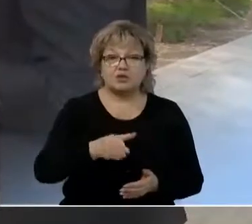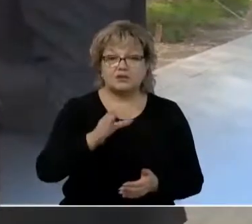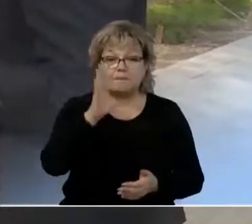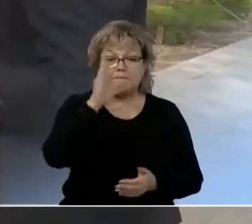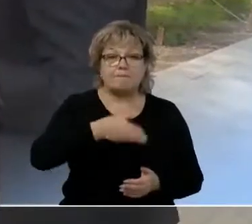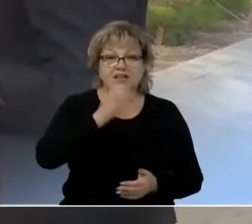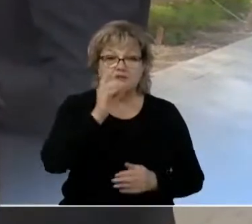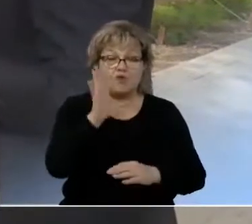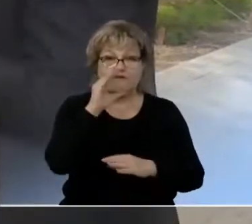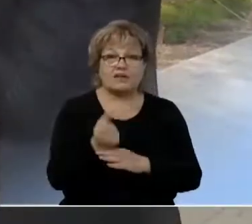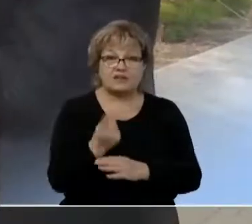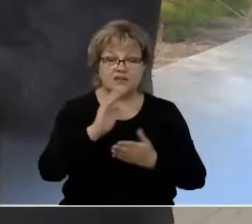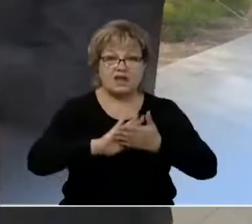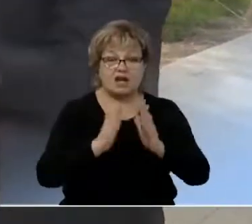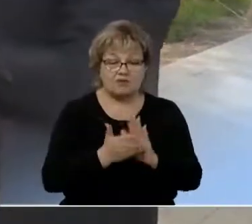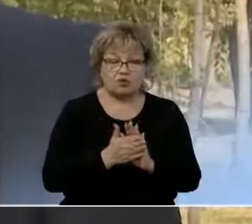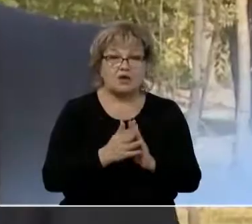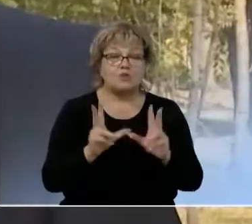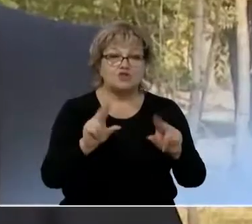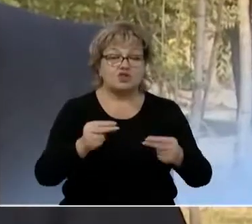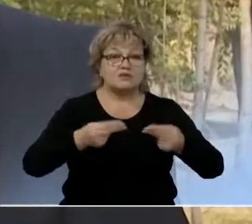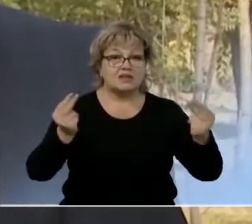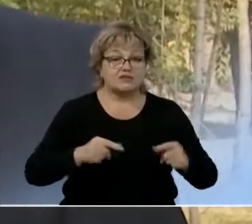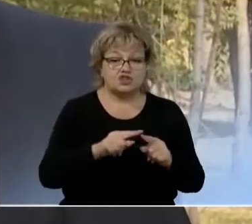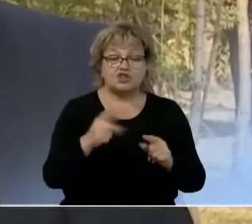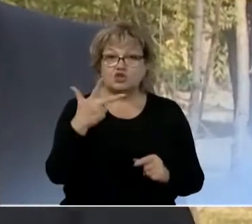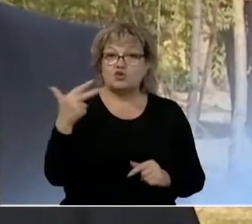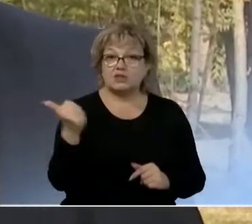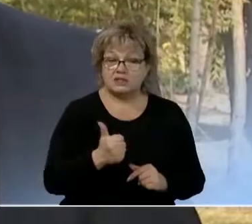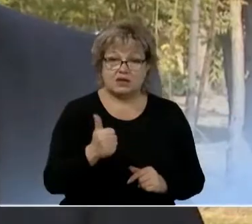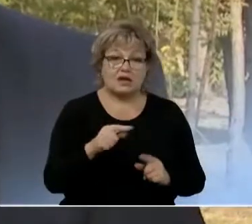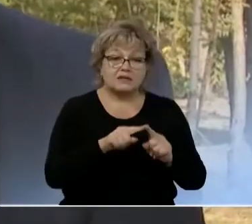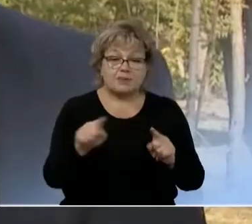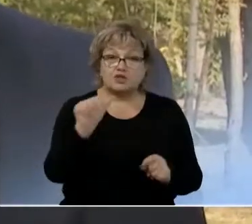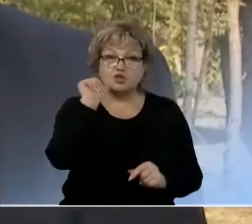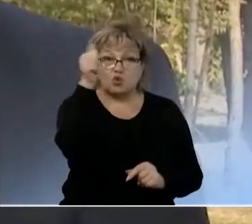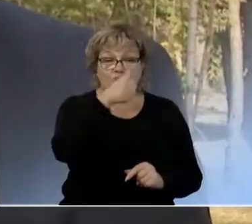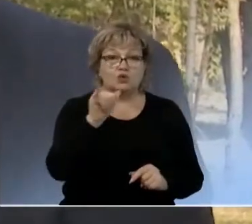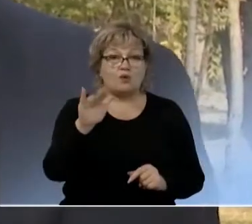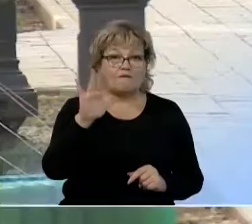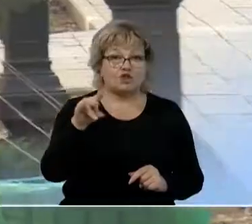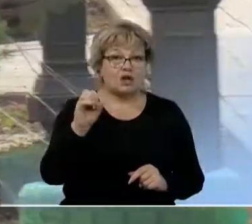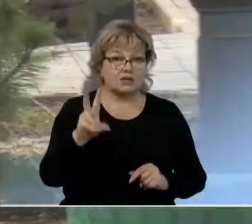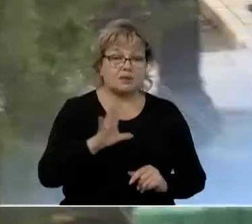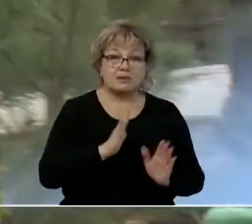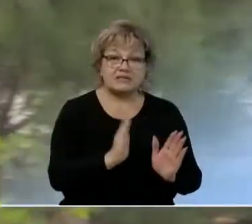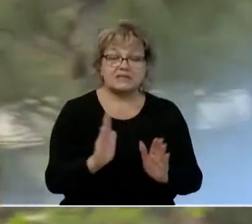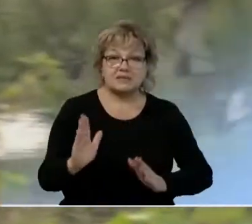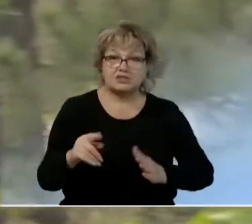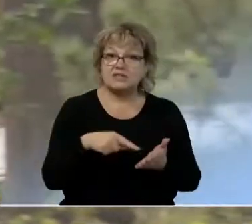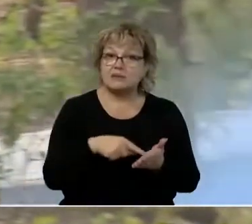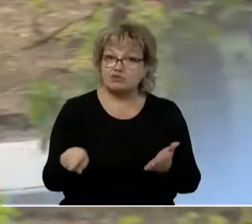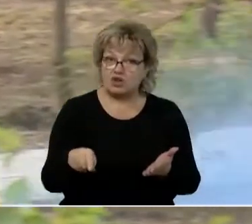фонтанчик. Договор с водоканалом обещают заключить в течение трех недель, хотя на протяжении года у водоканала были систематические